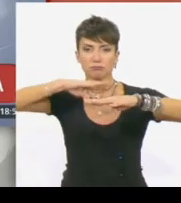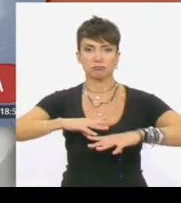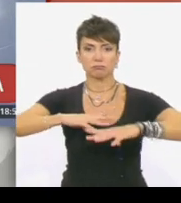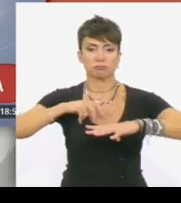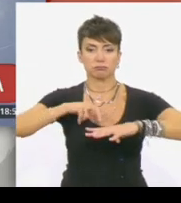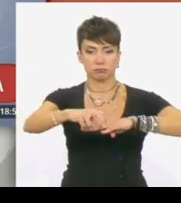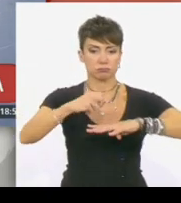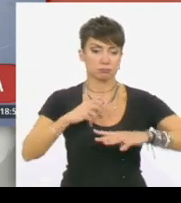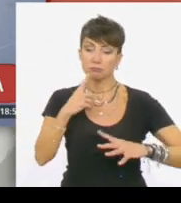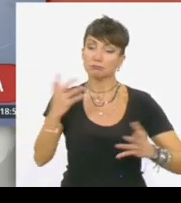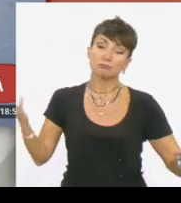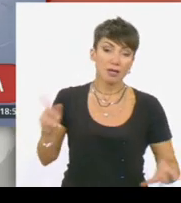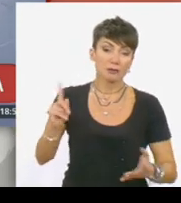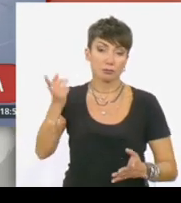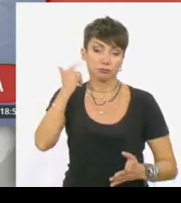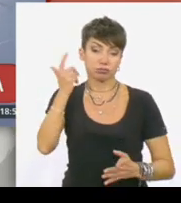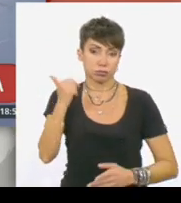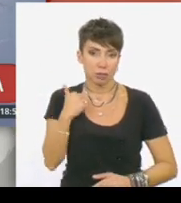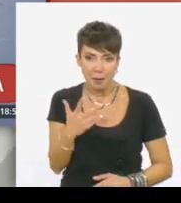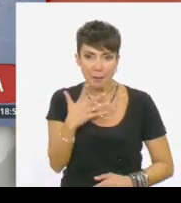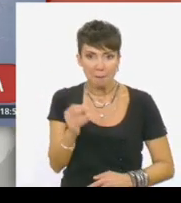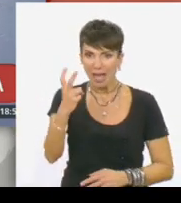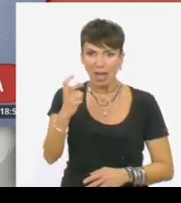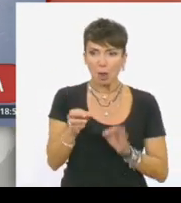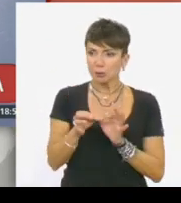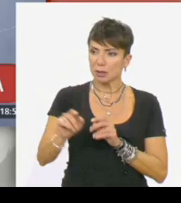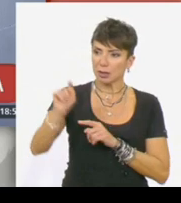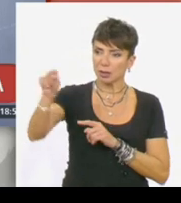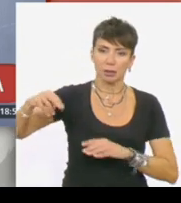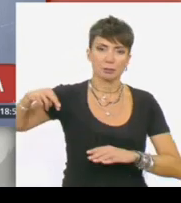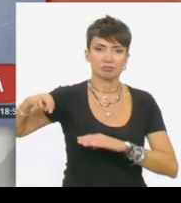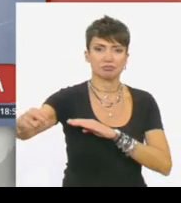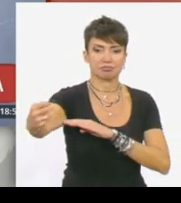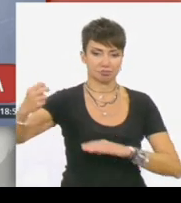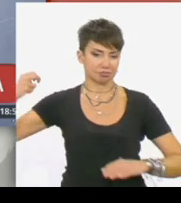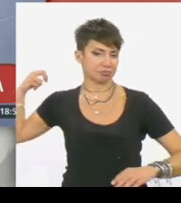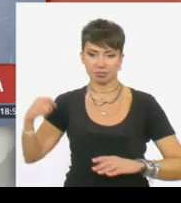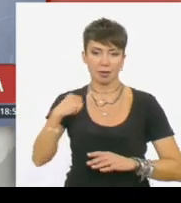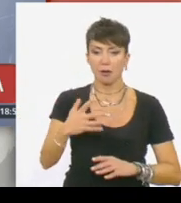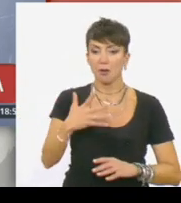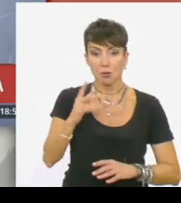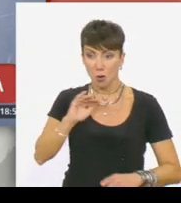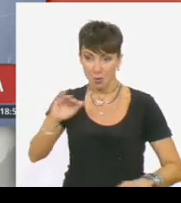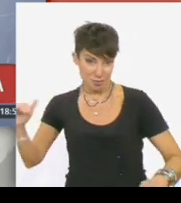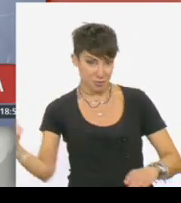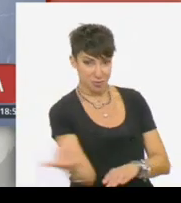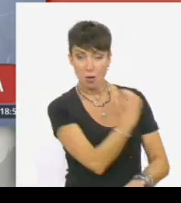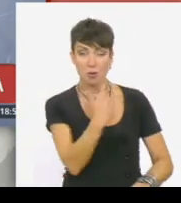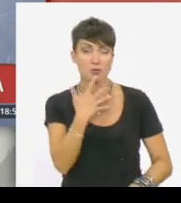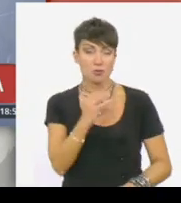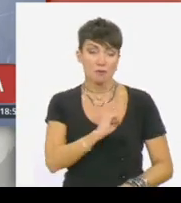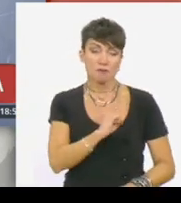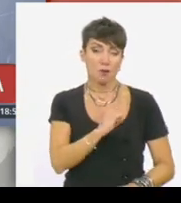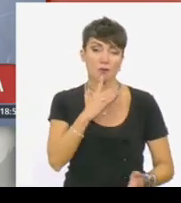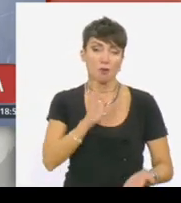τίποτα δυσάρεστο δεν θα είχε συμβεί. Στα 20 μέτρα υπήρχε διάβαση πεζών. Έφυγα από το σημείο καθώς φοβήθηκα επειδή δεν έχω